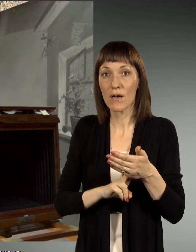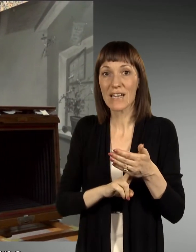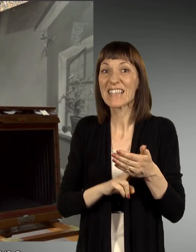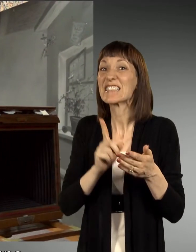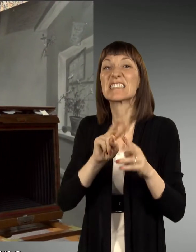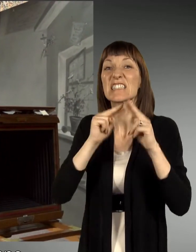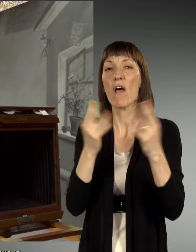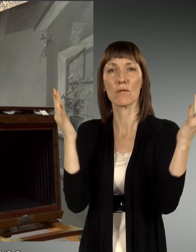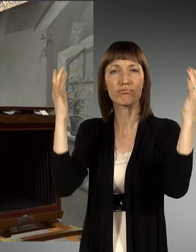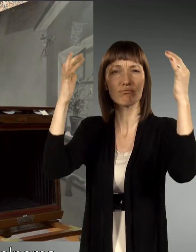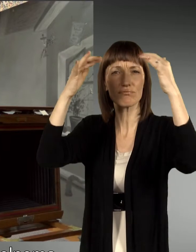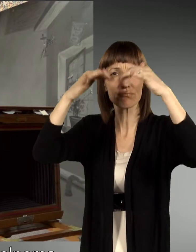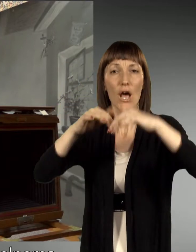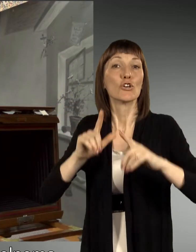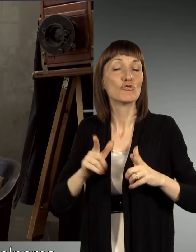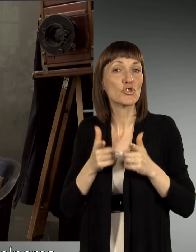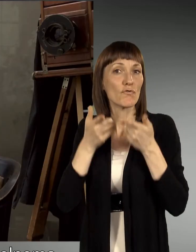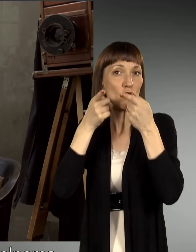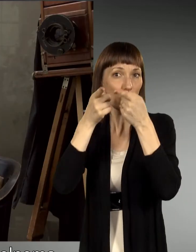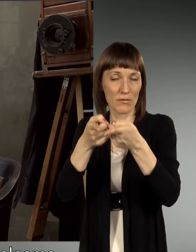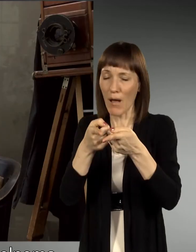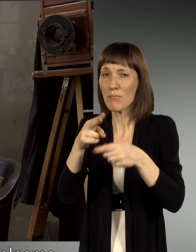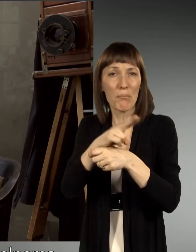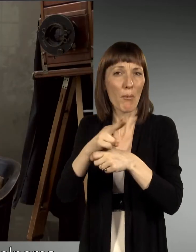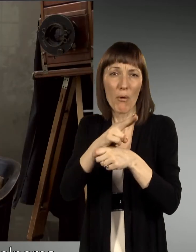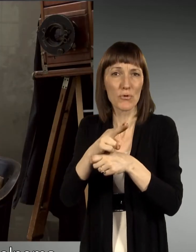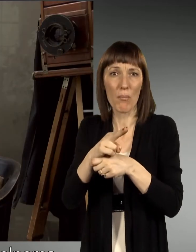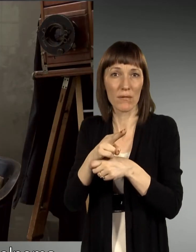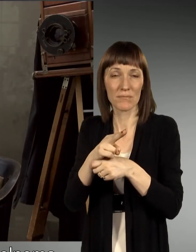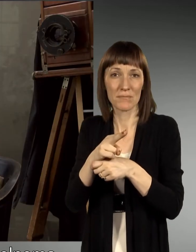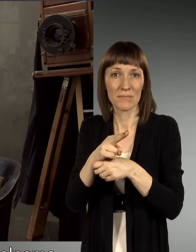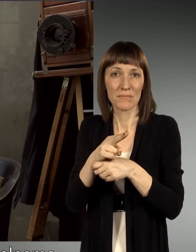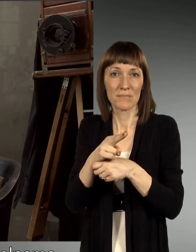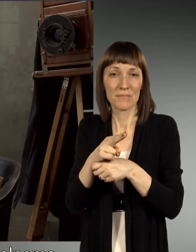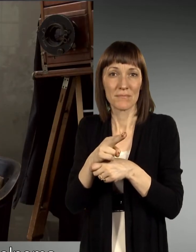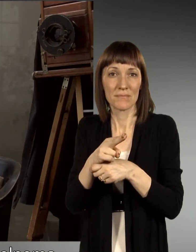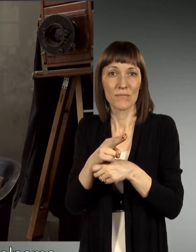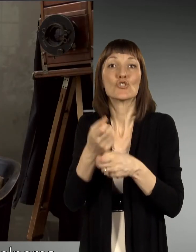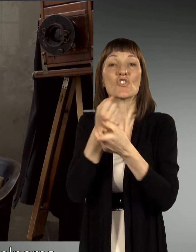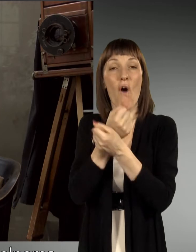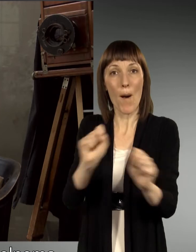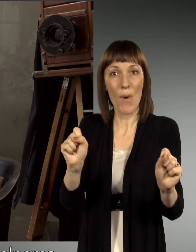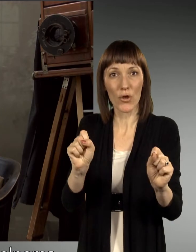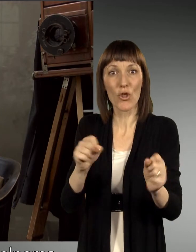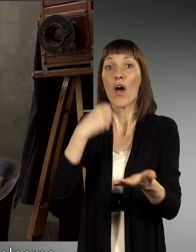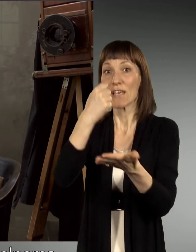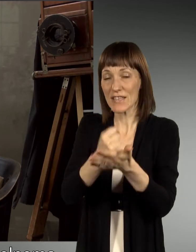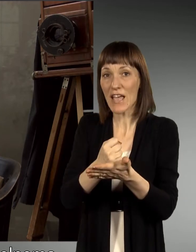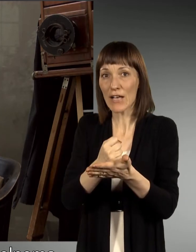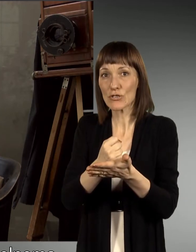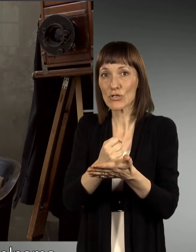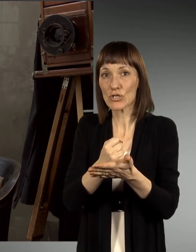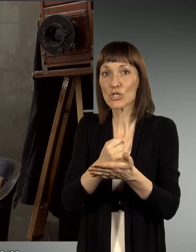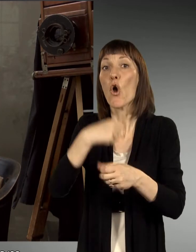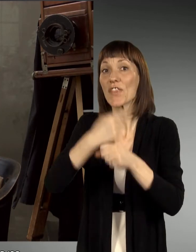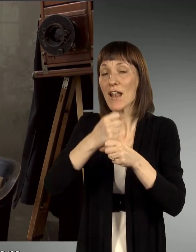res iz celega sveta, ki so prišli in živijo totalno svobodno in dejansko